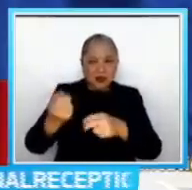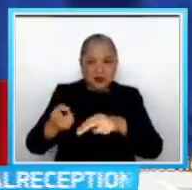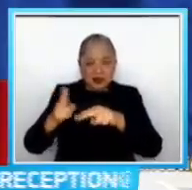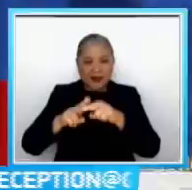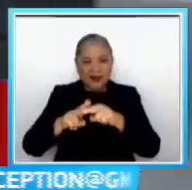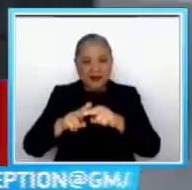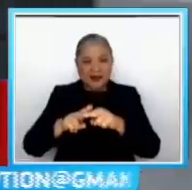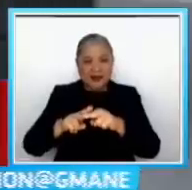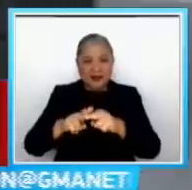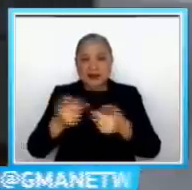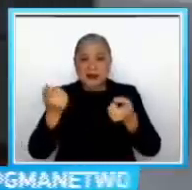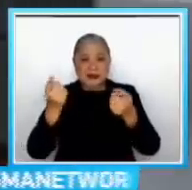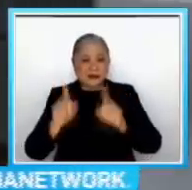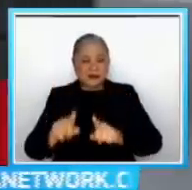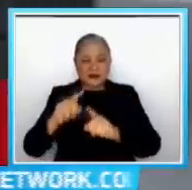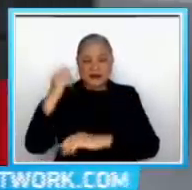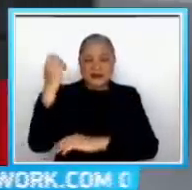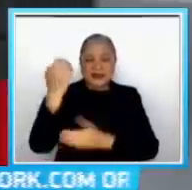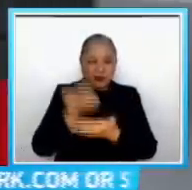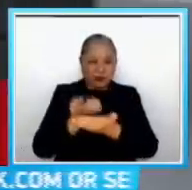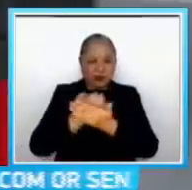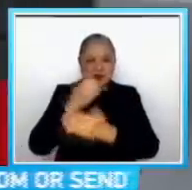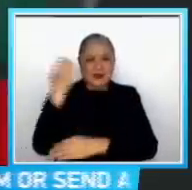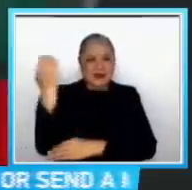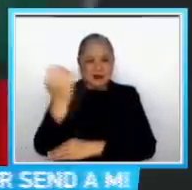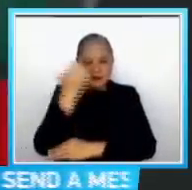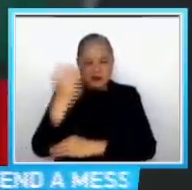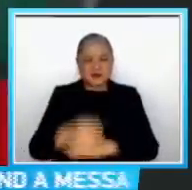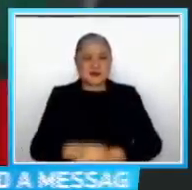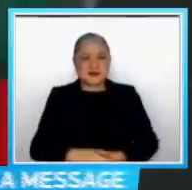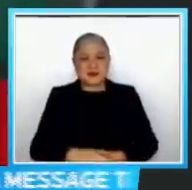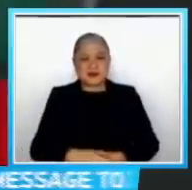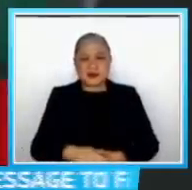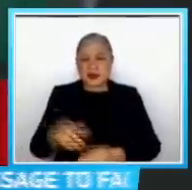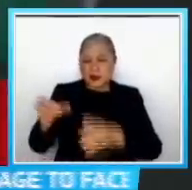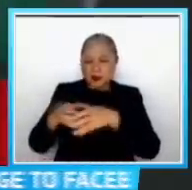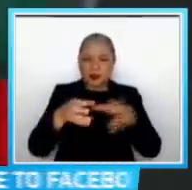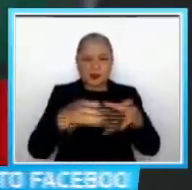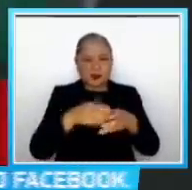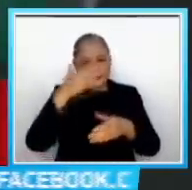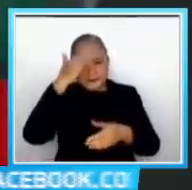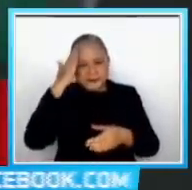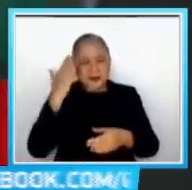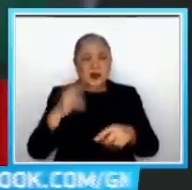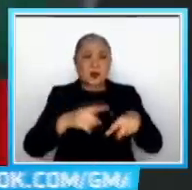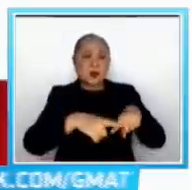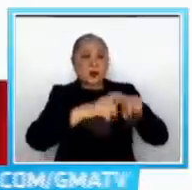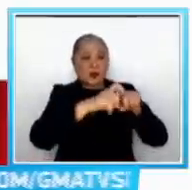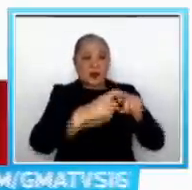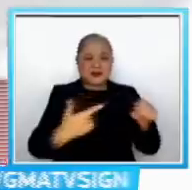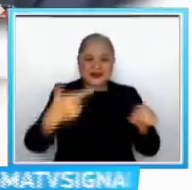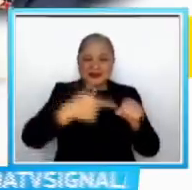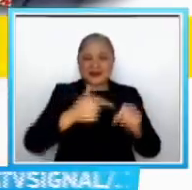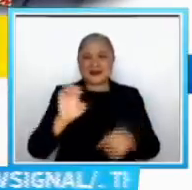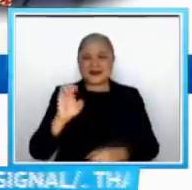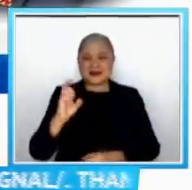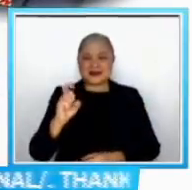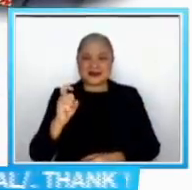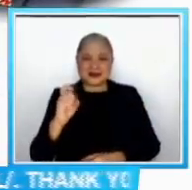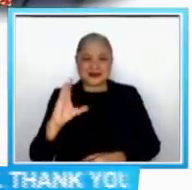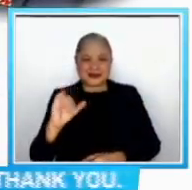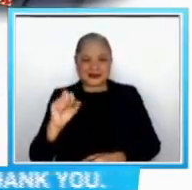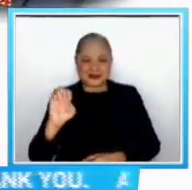Emergency Isa pa sa mga inapila ng iba't ibang grupo Suspindihin muna ang fuel excise tax Ayon kay Senate